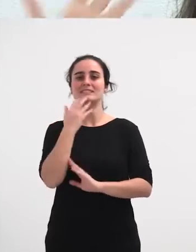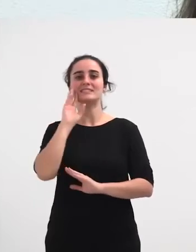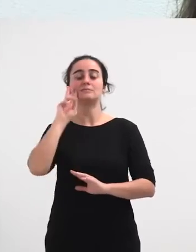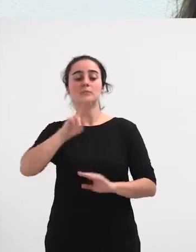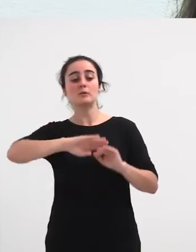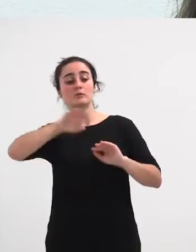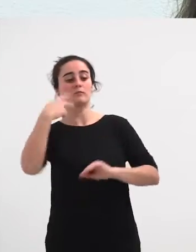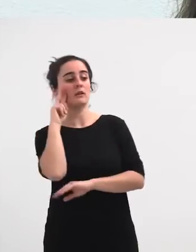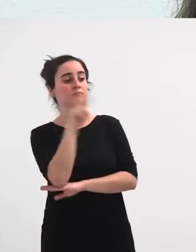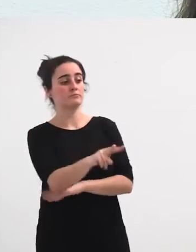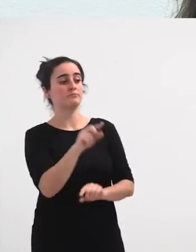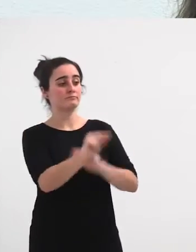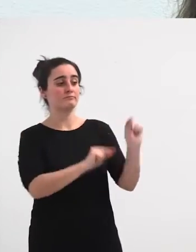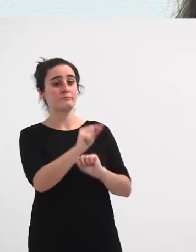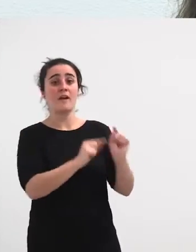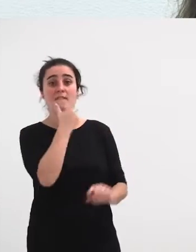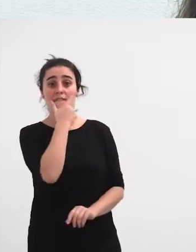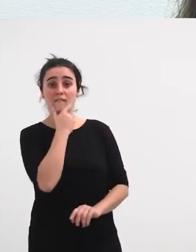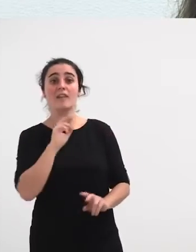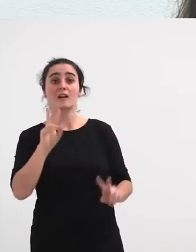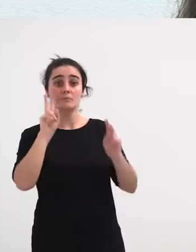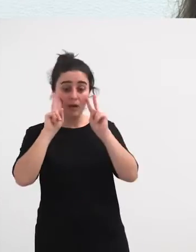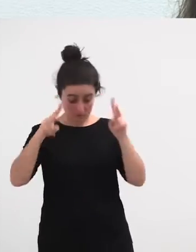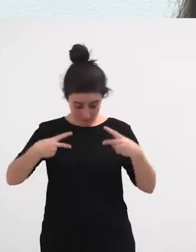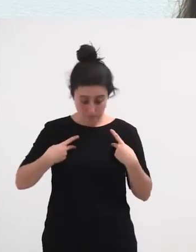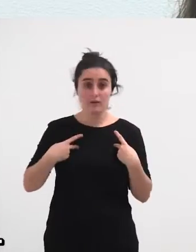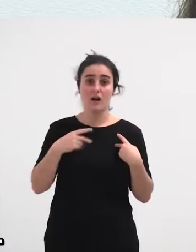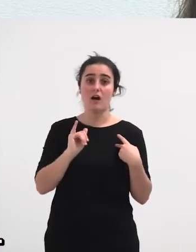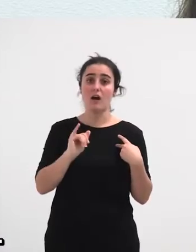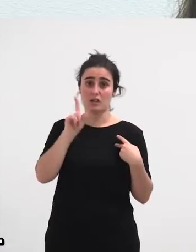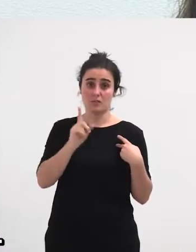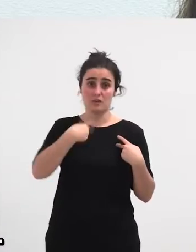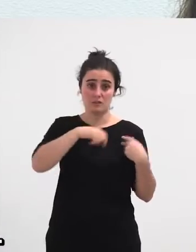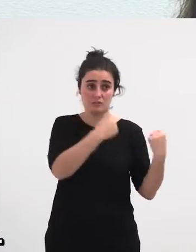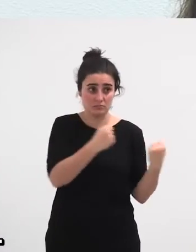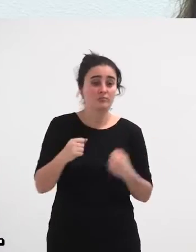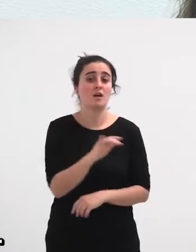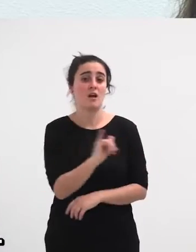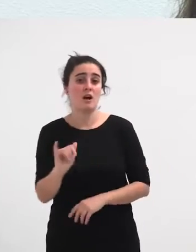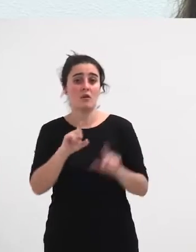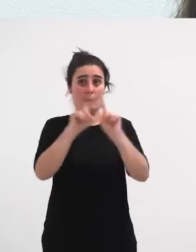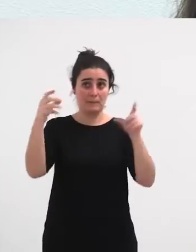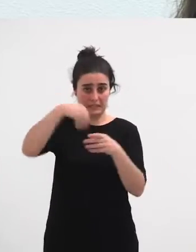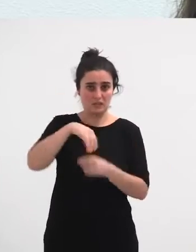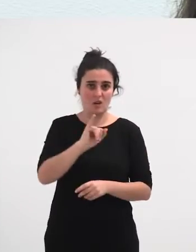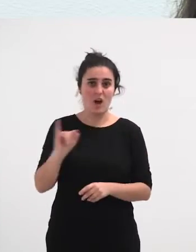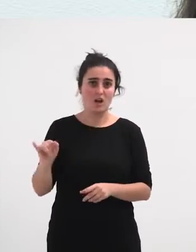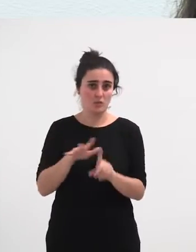hori, baina guk gure barruan ere bai horrelakoak baditugu gure erakundeetan, gure enpresetan eta bai.